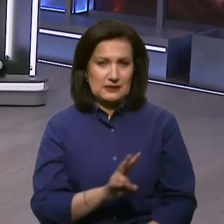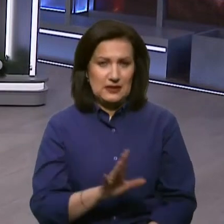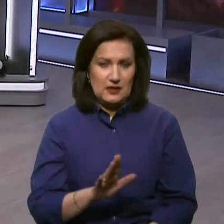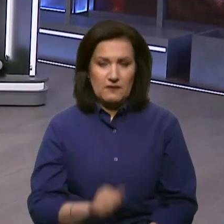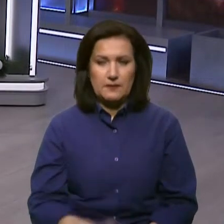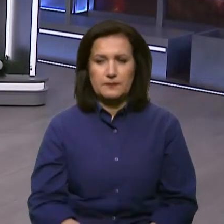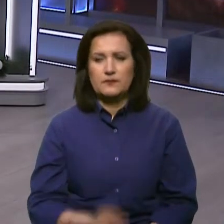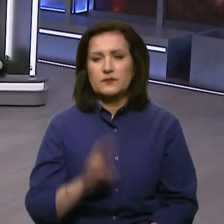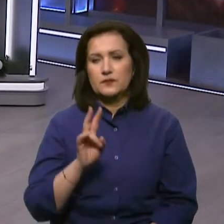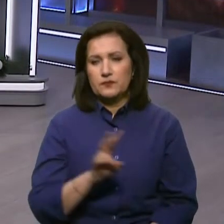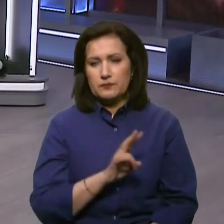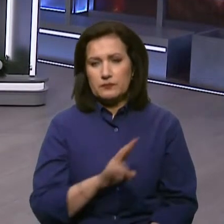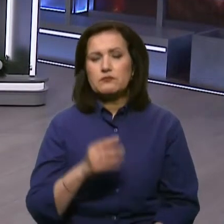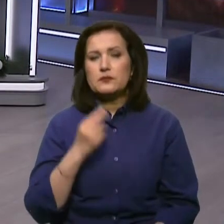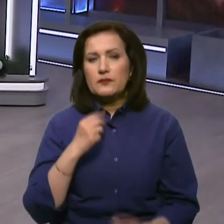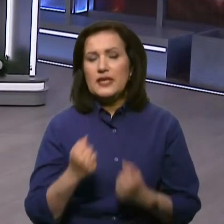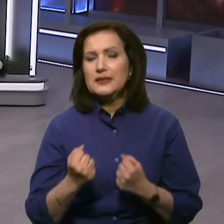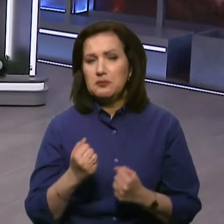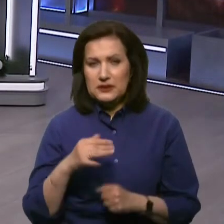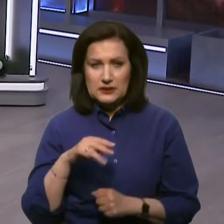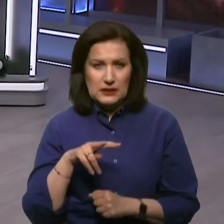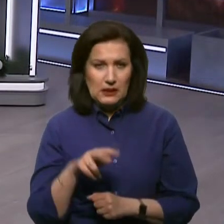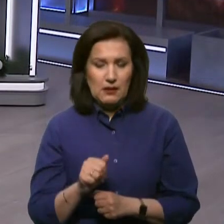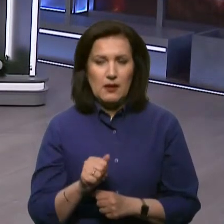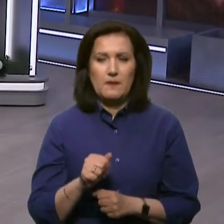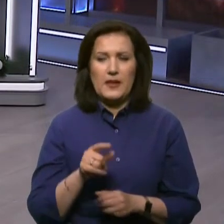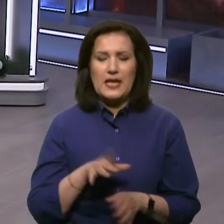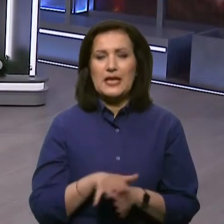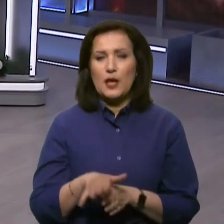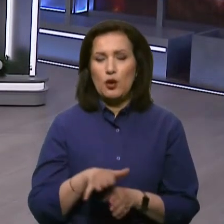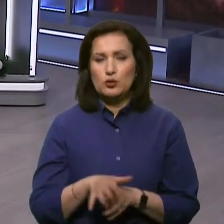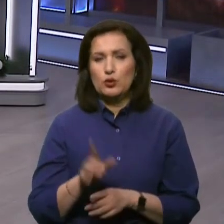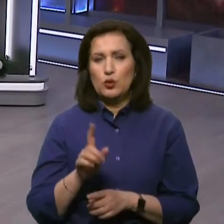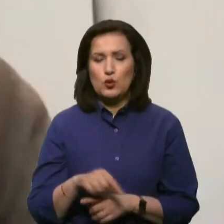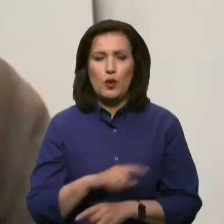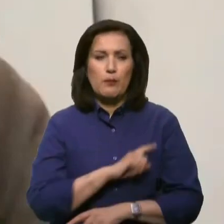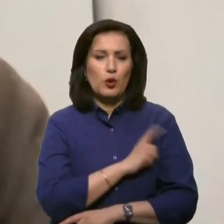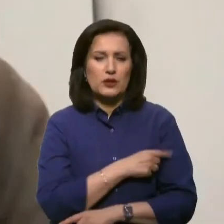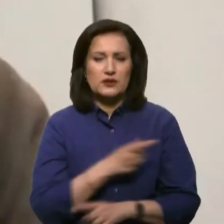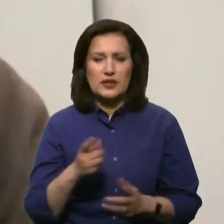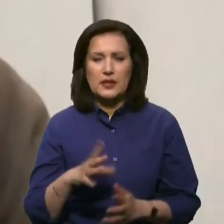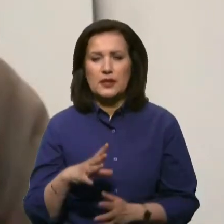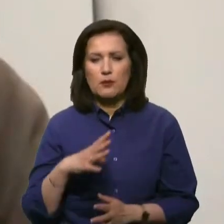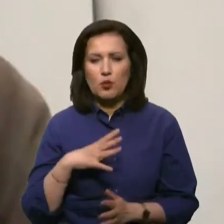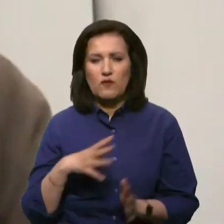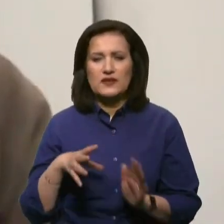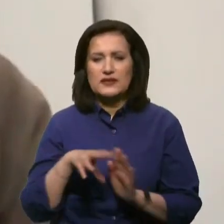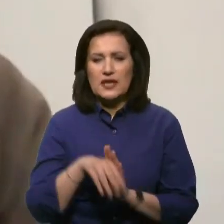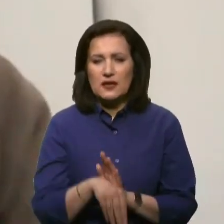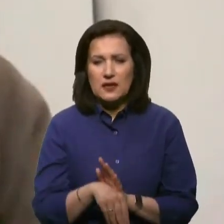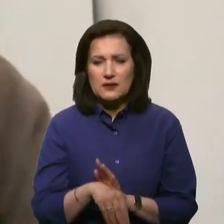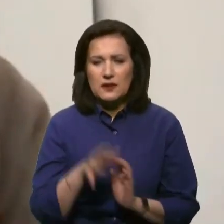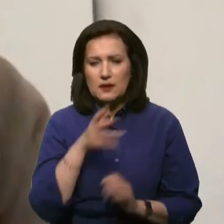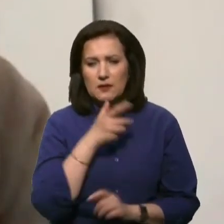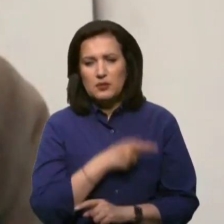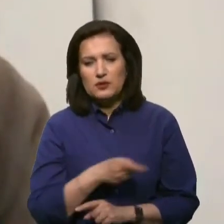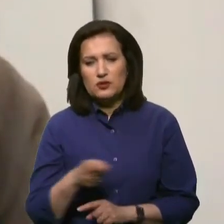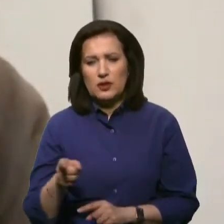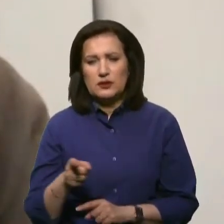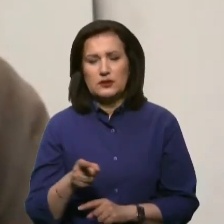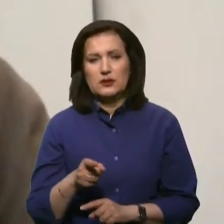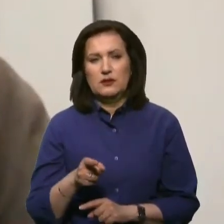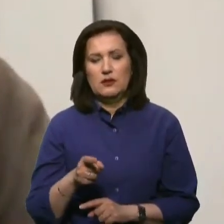Церква, безумовно, зміцніла і реалізовує той потенціал, який був закладений під час